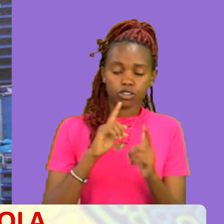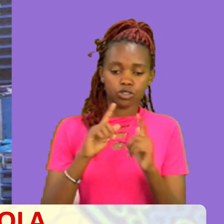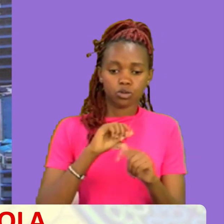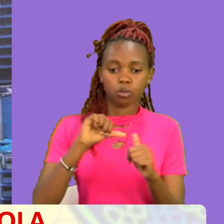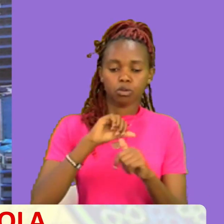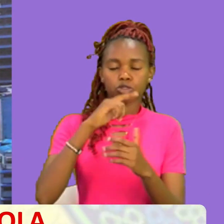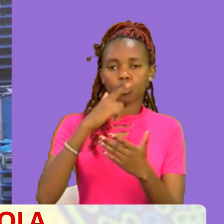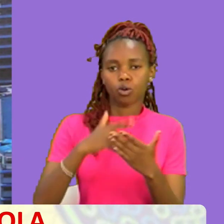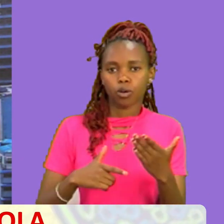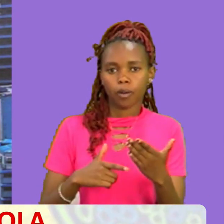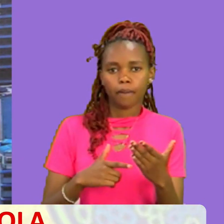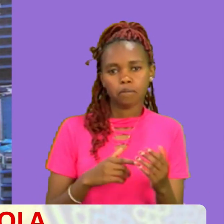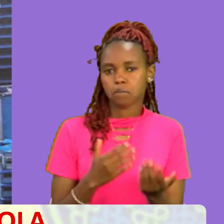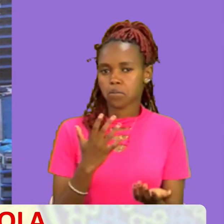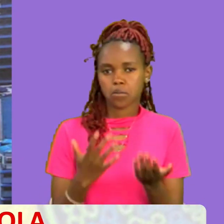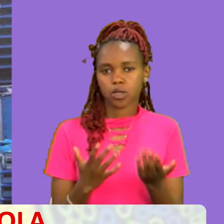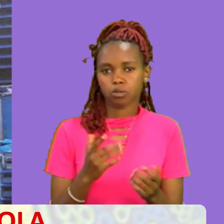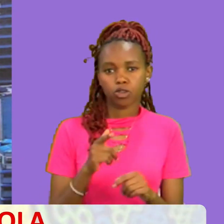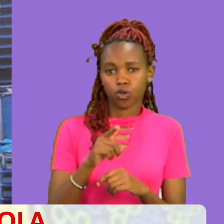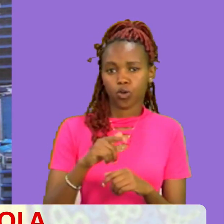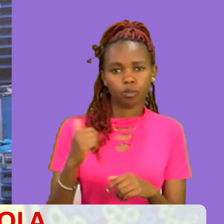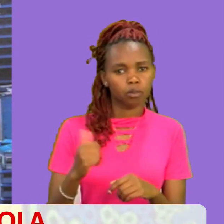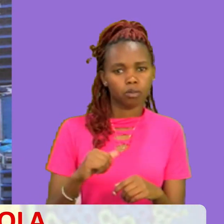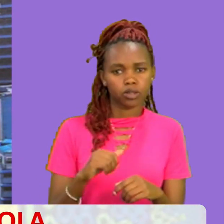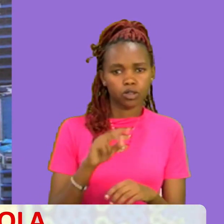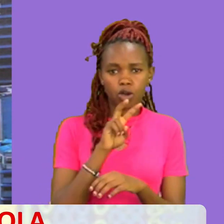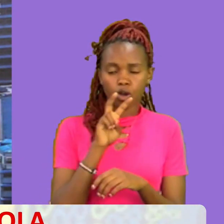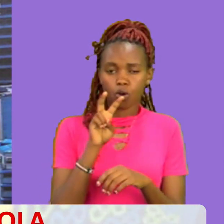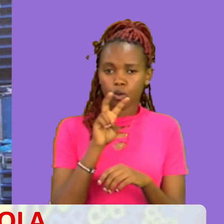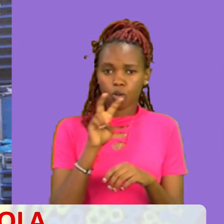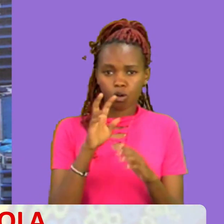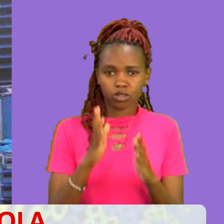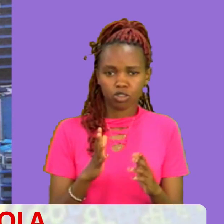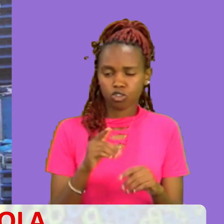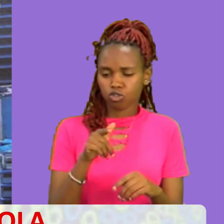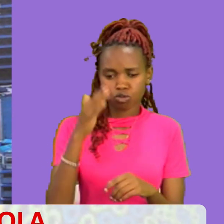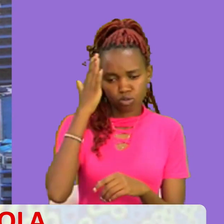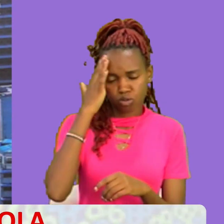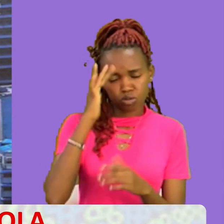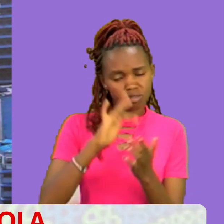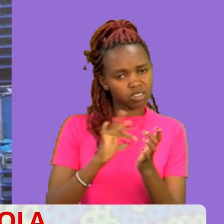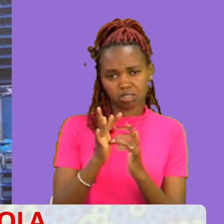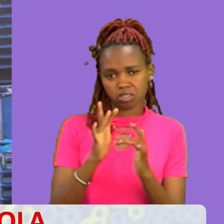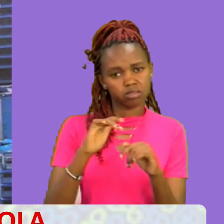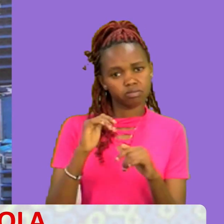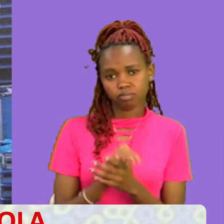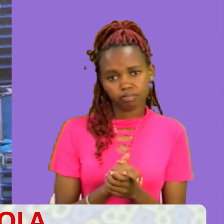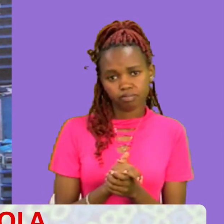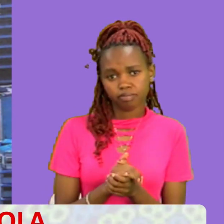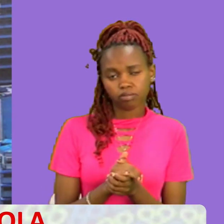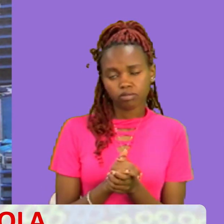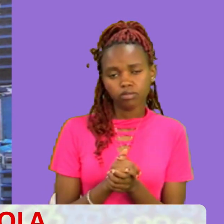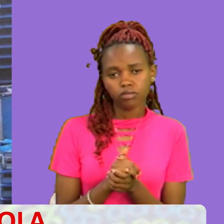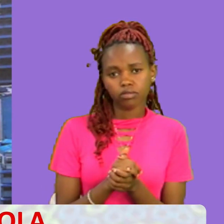Enda ikawa Wewe bado Ukopalo na nita zama Bado hujamujua uyu yesi njenani Wewe enda ikawa